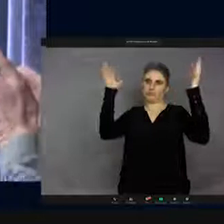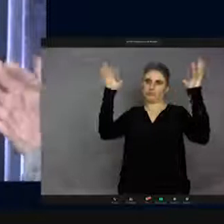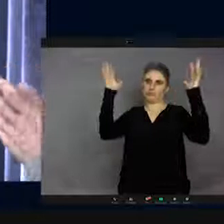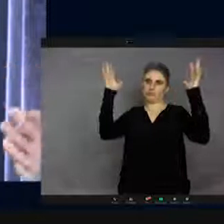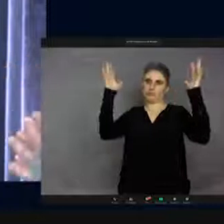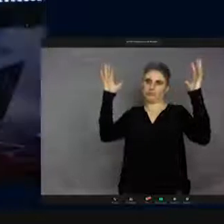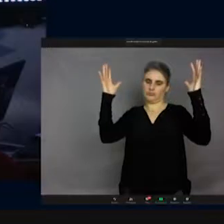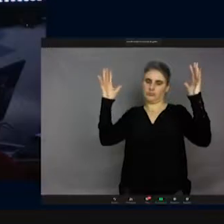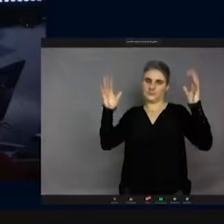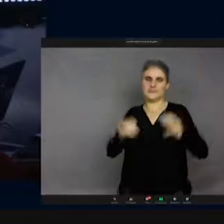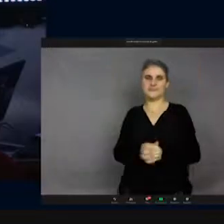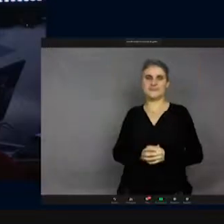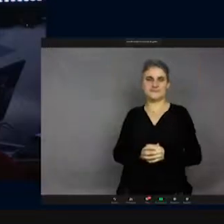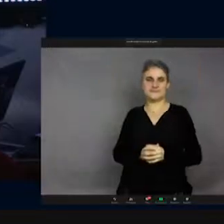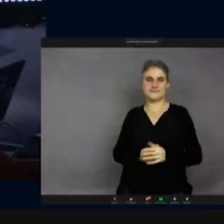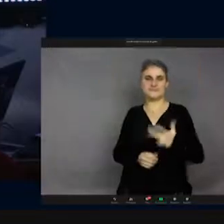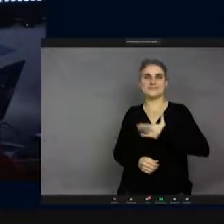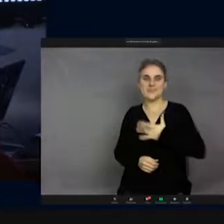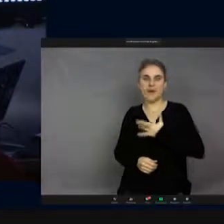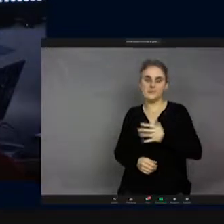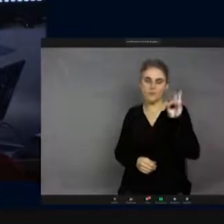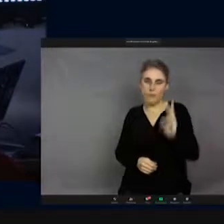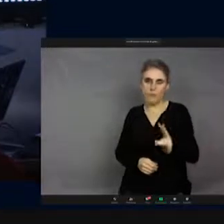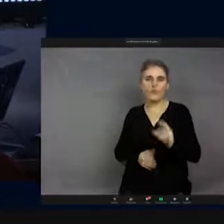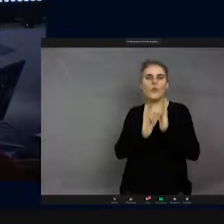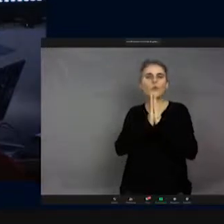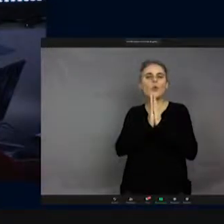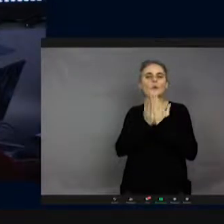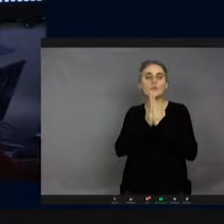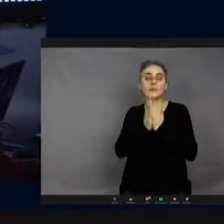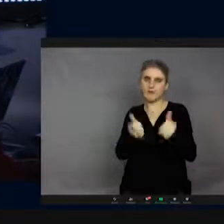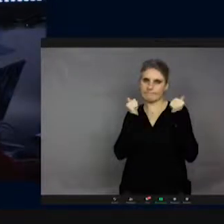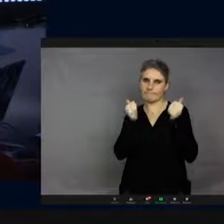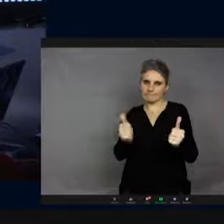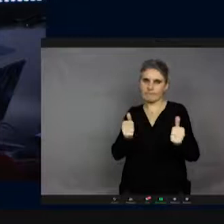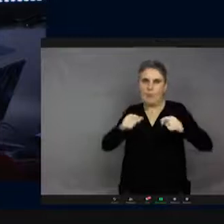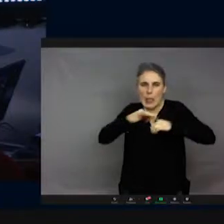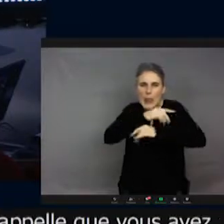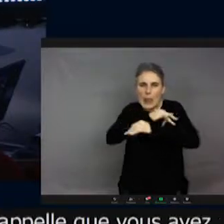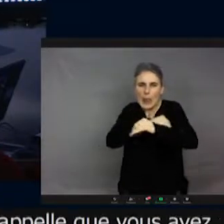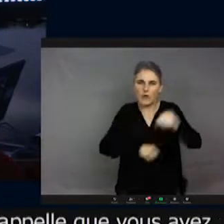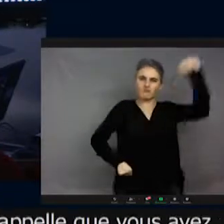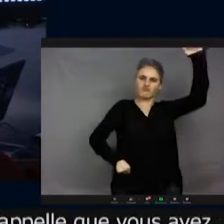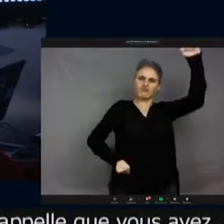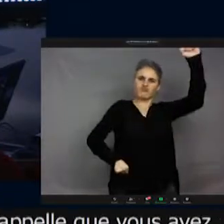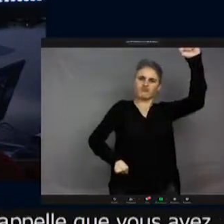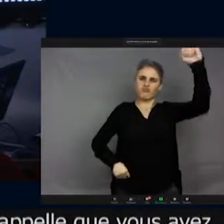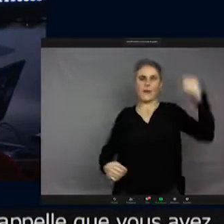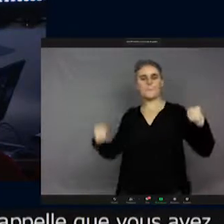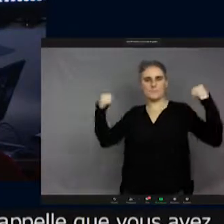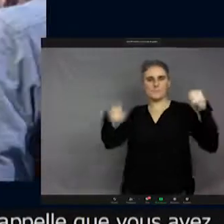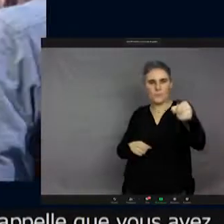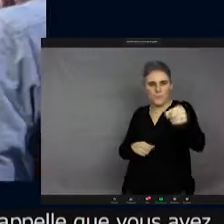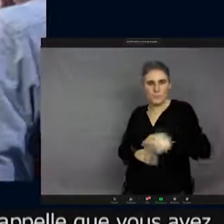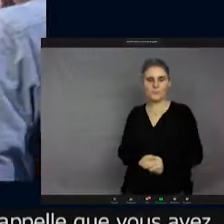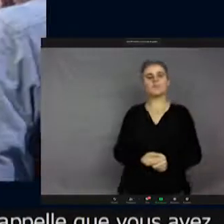Merci François, c'était passionnant. Je rappelle que vous avez écrit ce livre, Les super pouvoirs des petites bêtes pour les petits et les grands chez Delachau